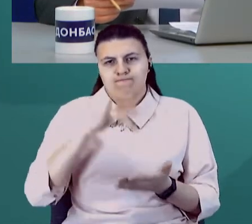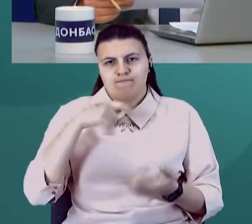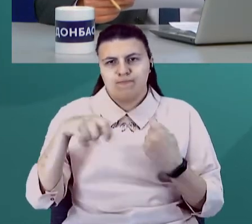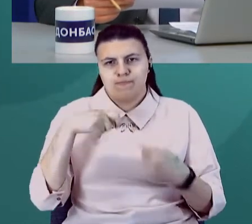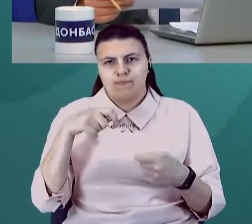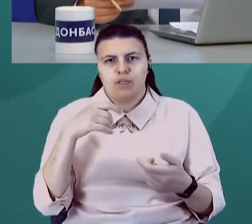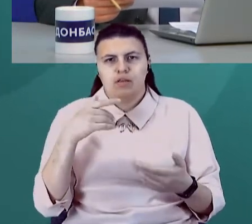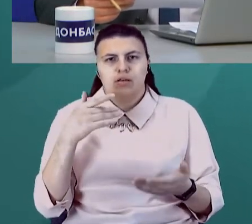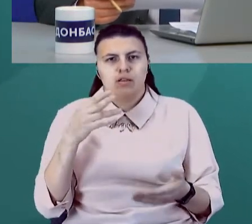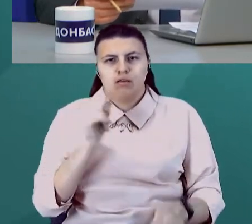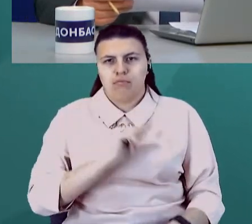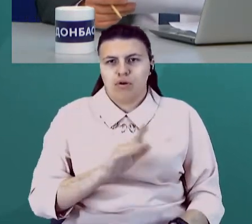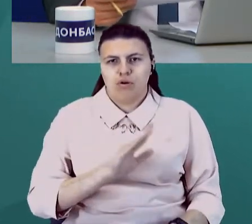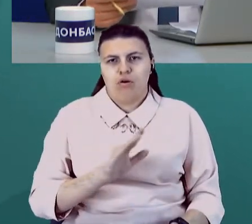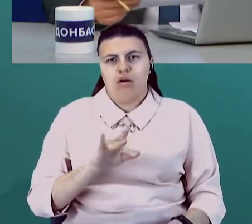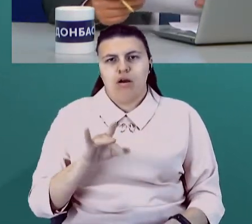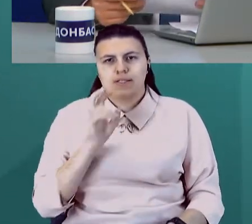можна буде замовити на виніс?